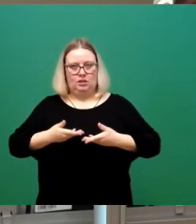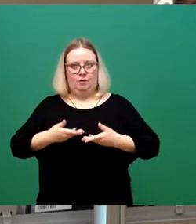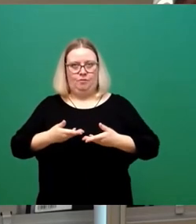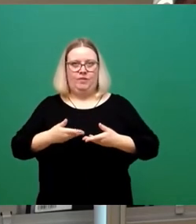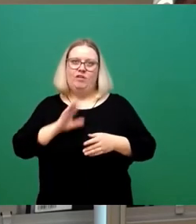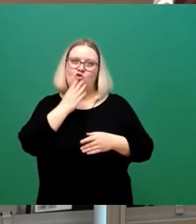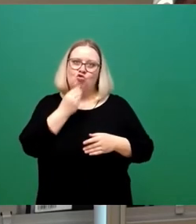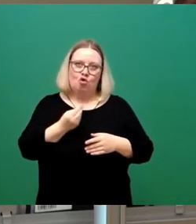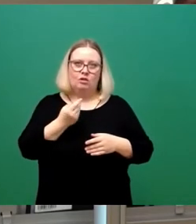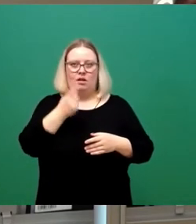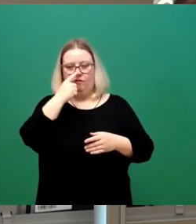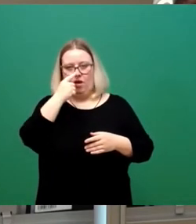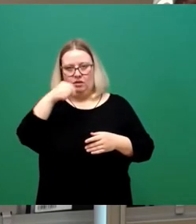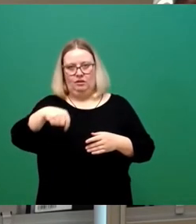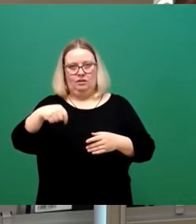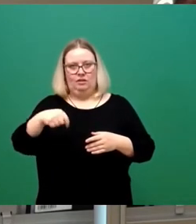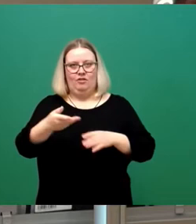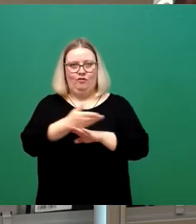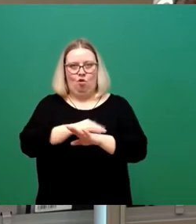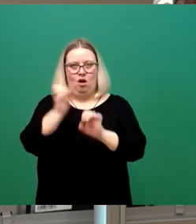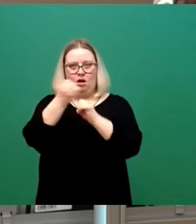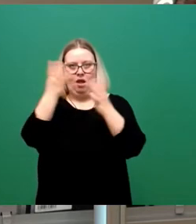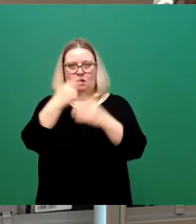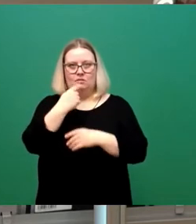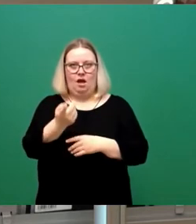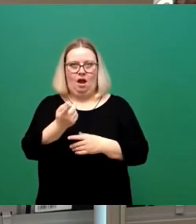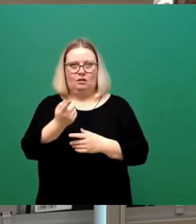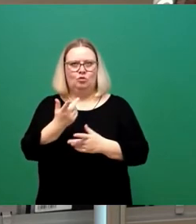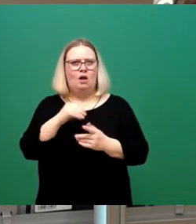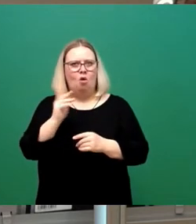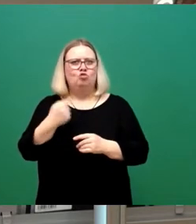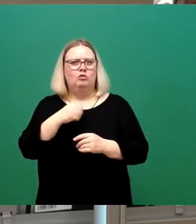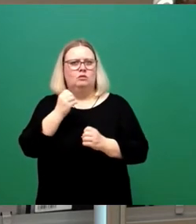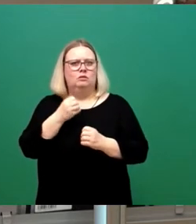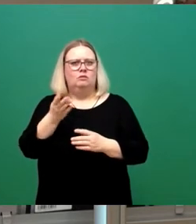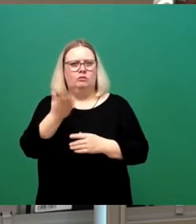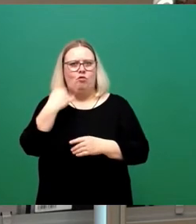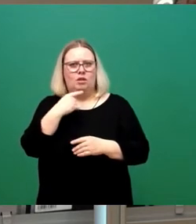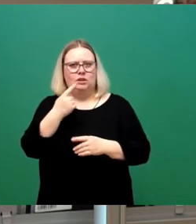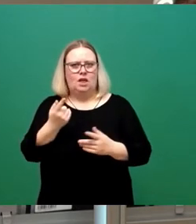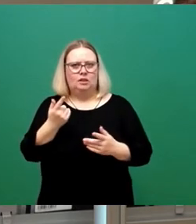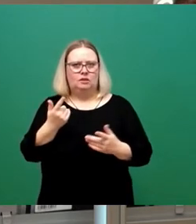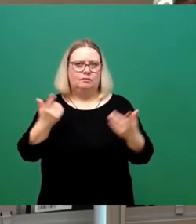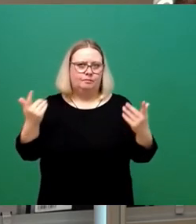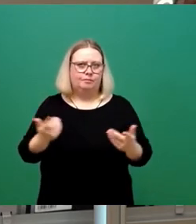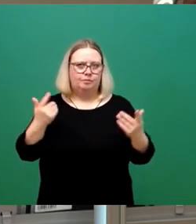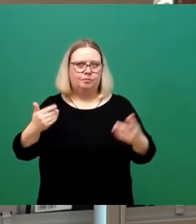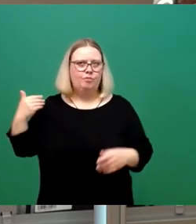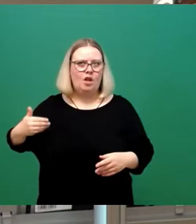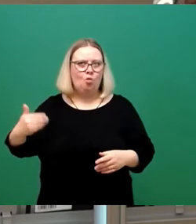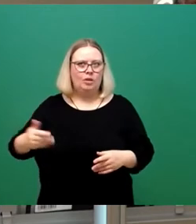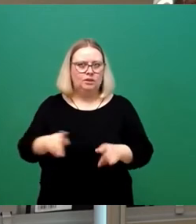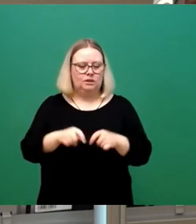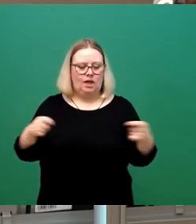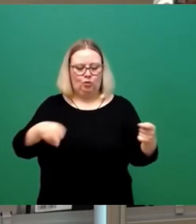gewesen, wenn das hier vorher deutlich gemacht worden wäre. Und es ist ja auch schon hinreichend angesprochen worden, aber auch regelmäßig in der Zeitung lesen dürfen, dass der